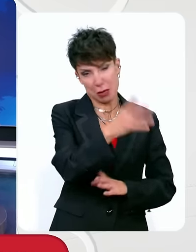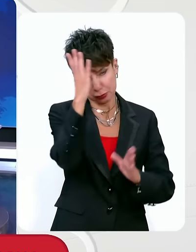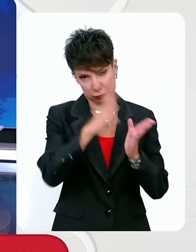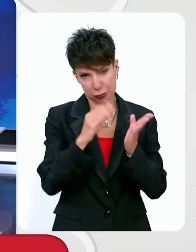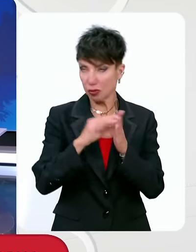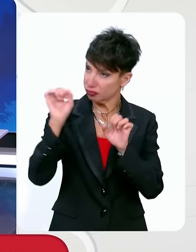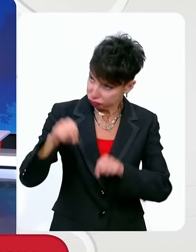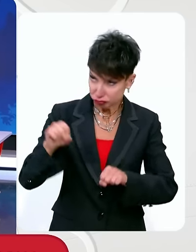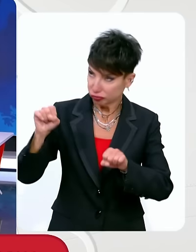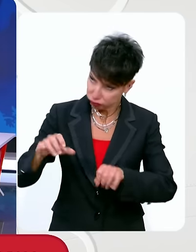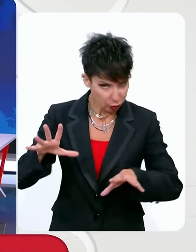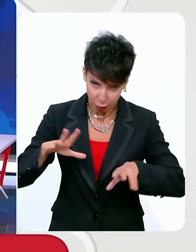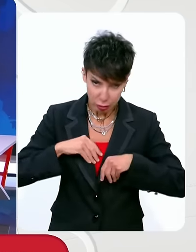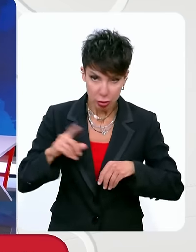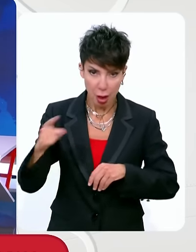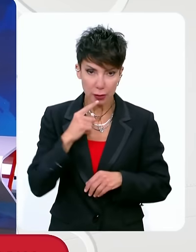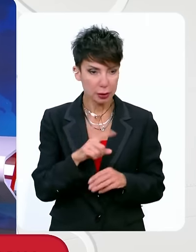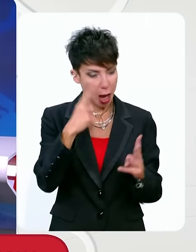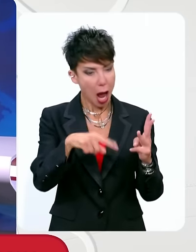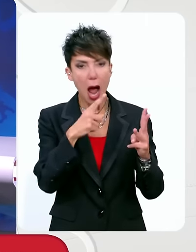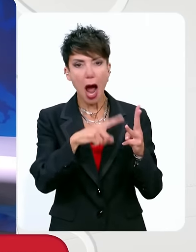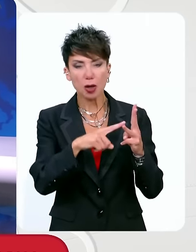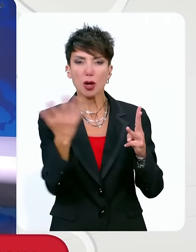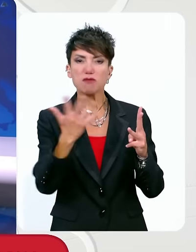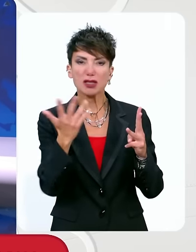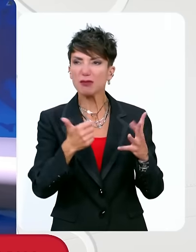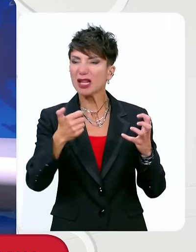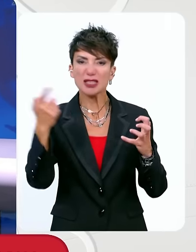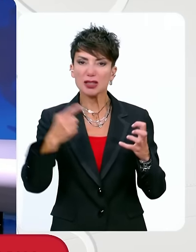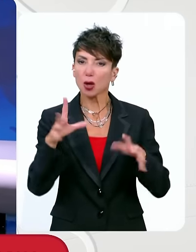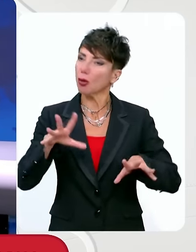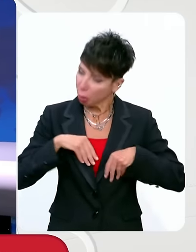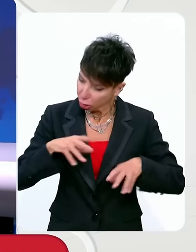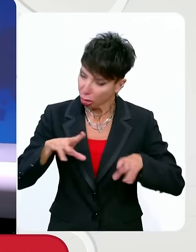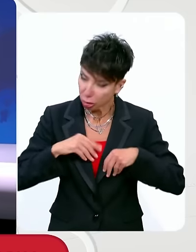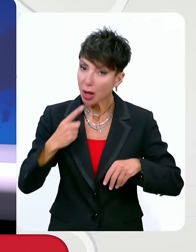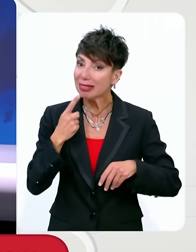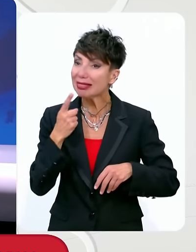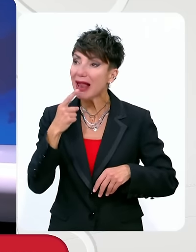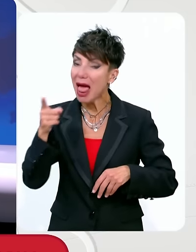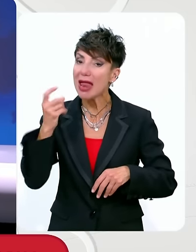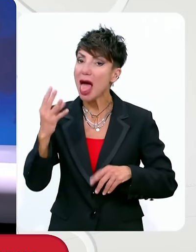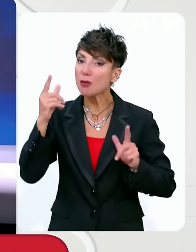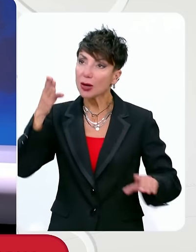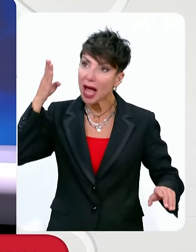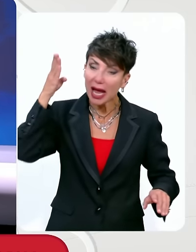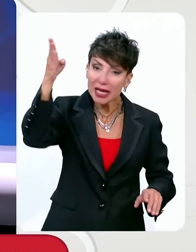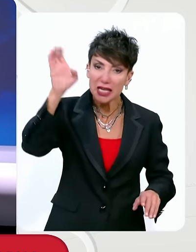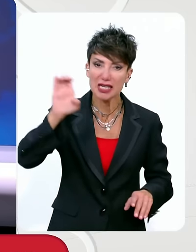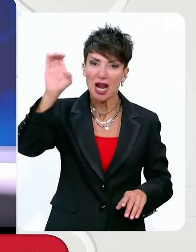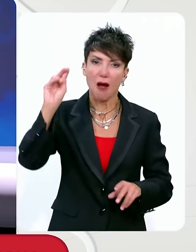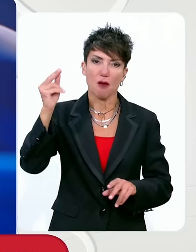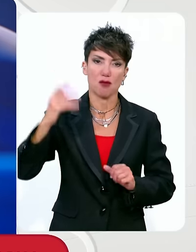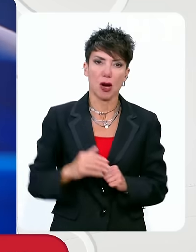νομοσχέδια της Νέας Δημοκρατίας και άλλως κατά 55-60%. Άρα λοιπόν αντιπολίτευση, ο